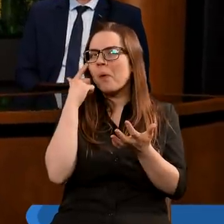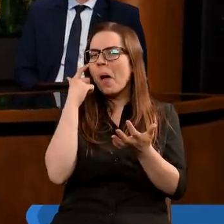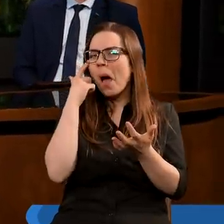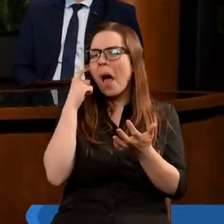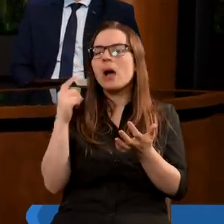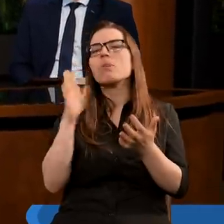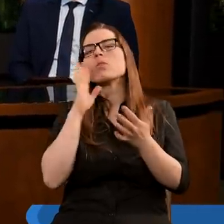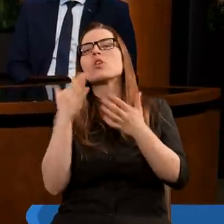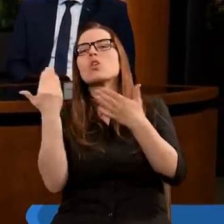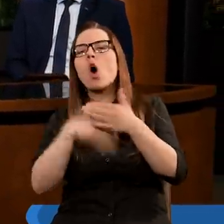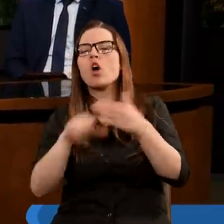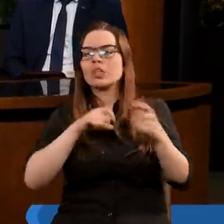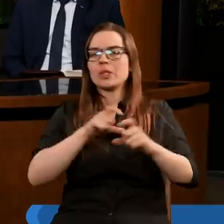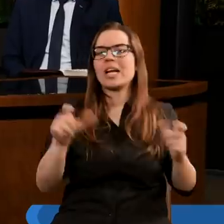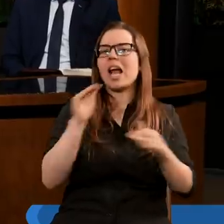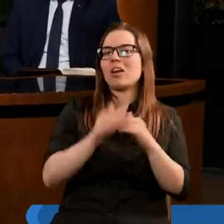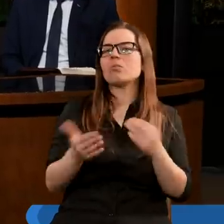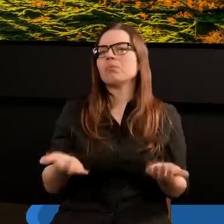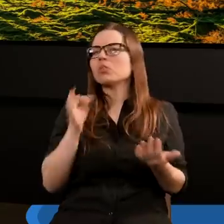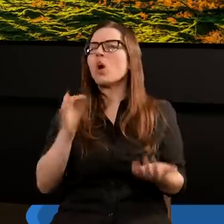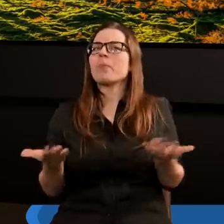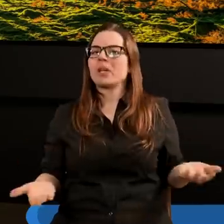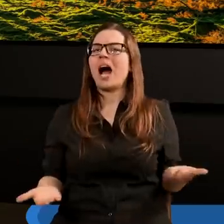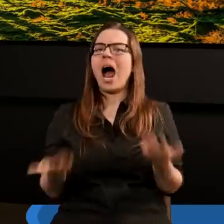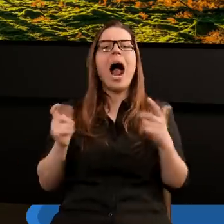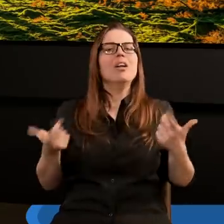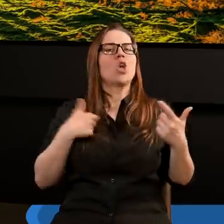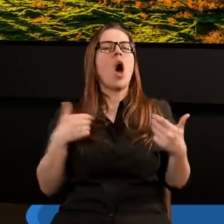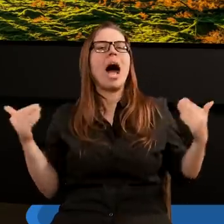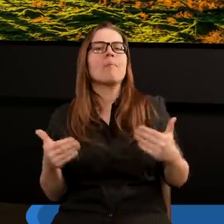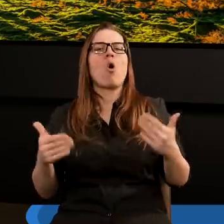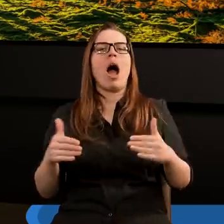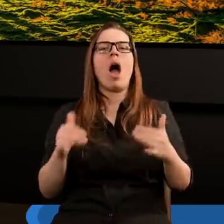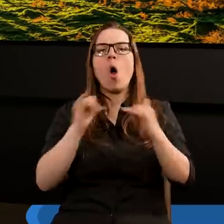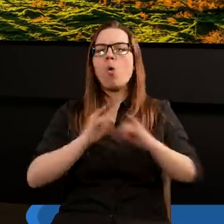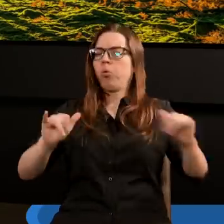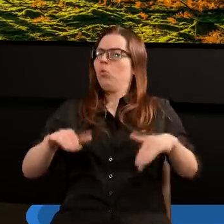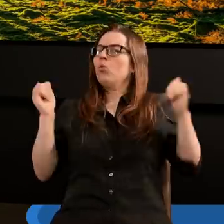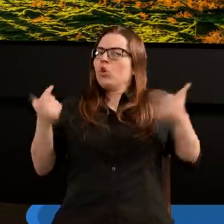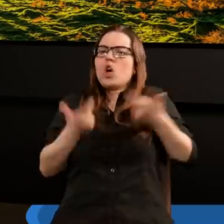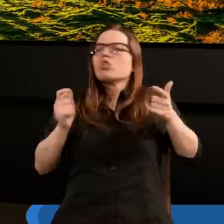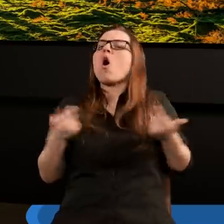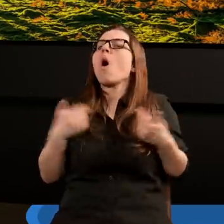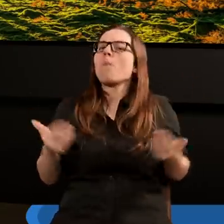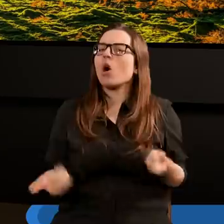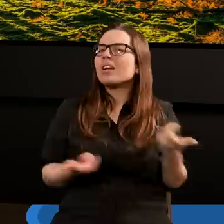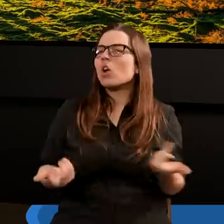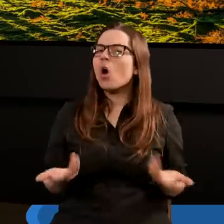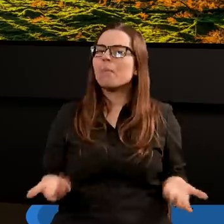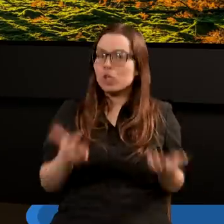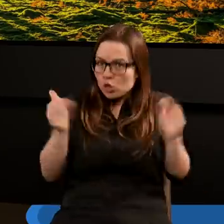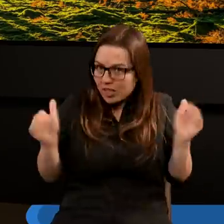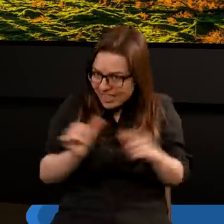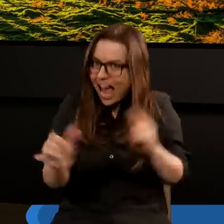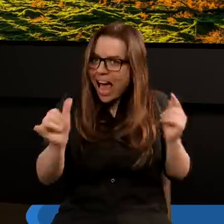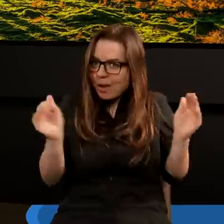skończył się czas łaski. No dobrze. A co możemy zrobić w takim razie, żeby uniknąć tych siedmiu plag? Czy jest coś bardzo